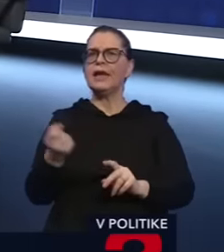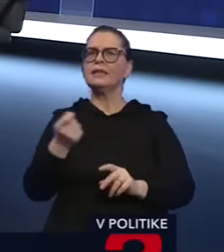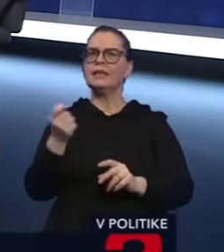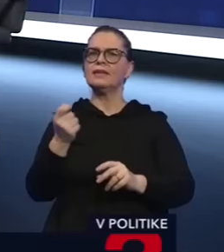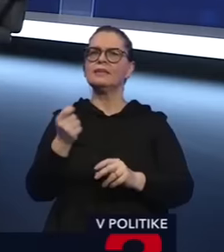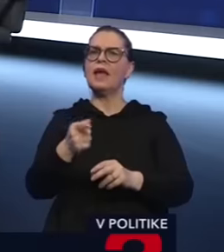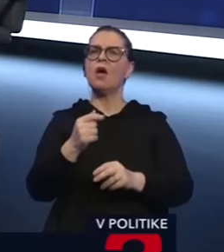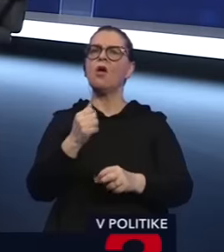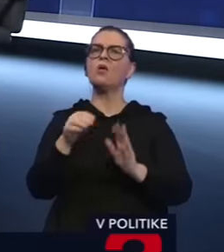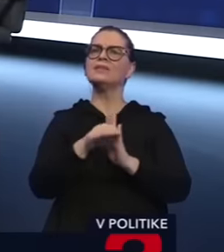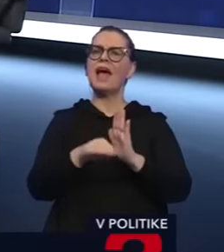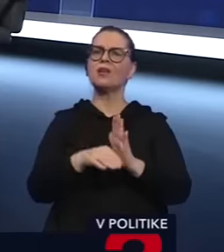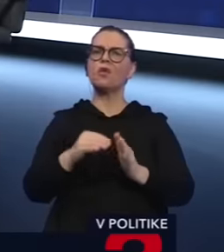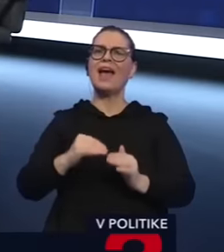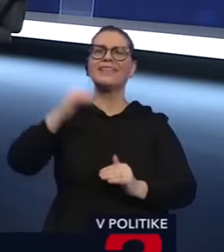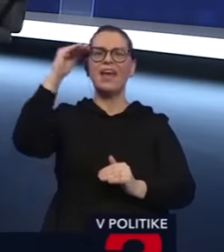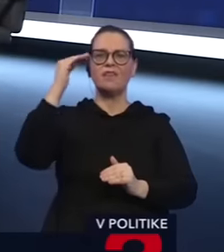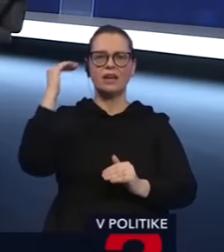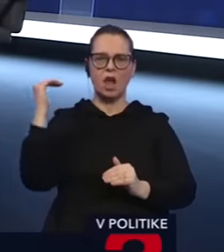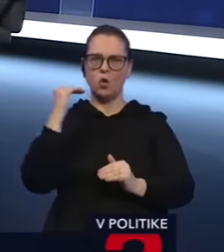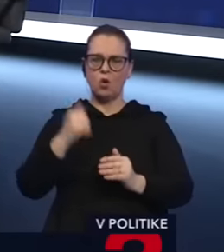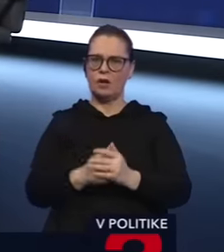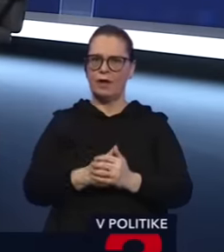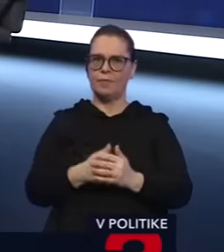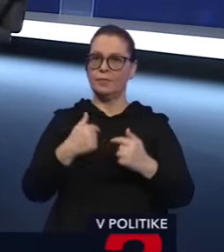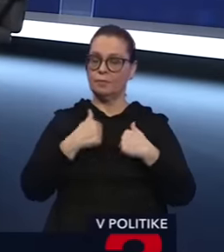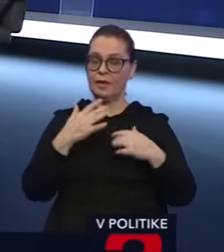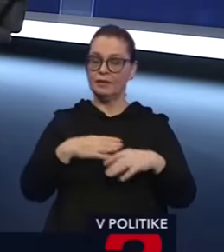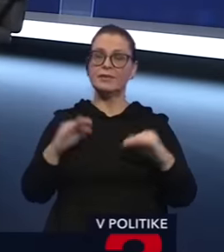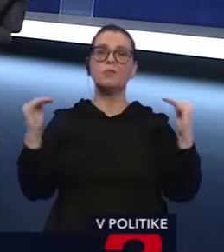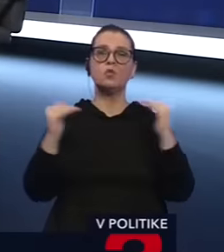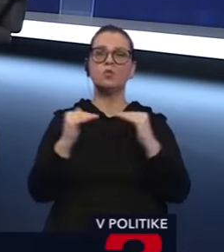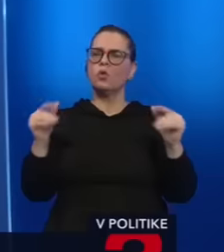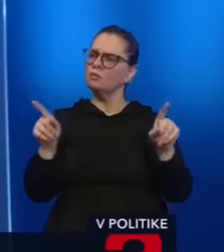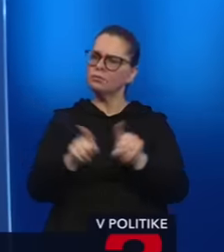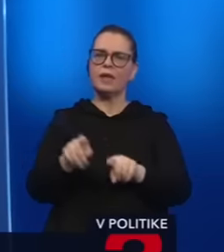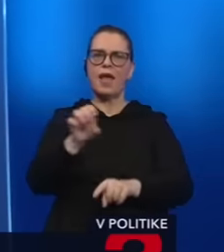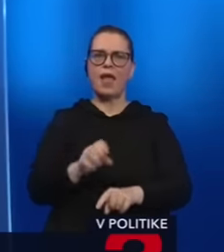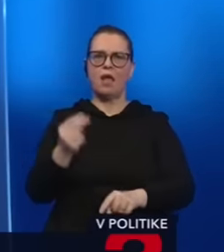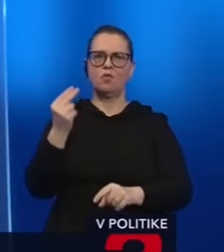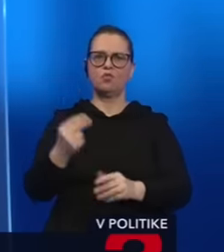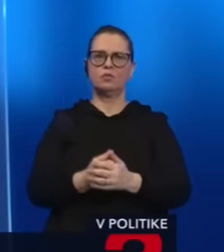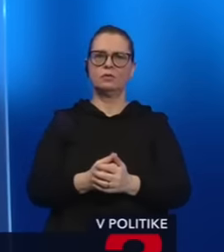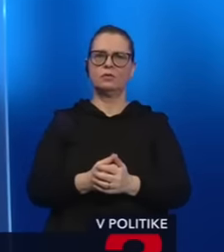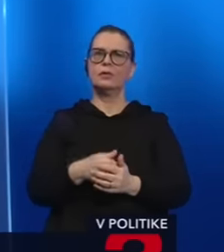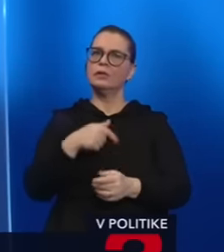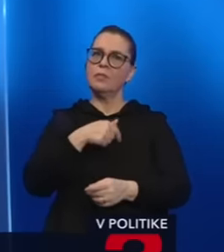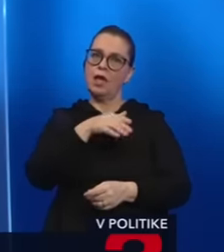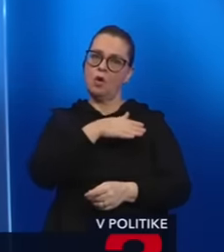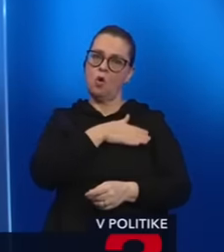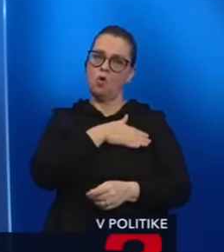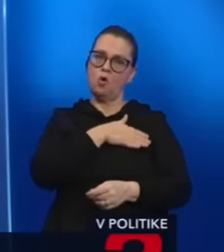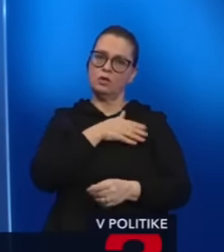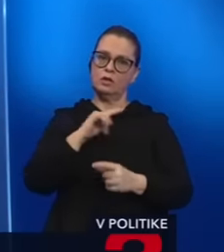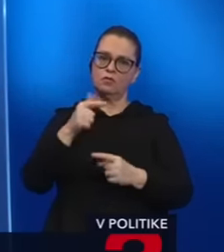Severnej Koreji. My sa vraciame na úroveň, ktorá je úplne štandardom Európskej únie. Sme ochotní, a to je to v tom druhom kole,